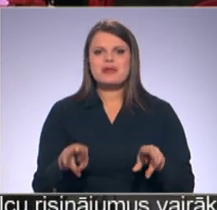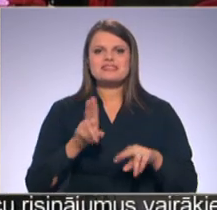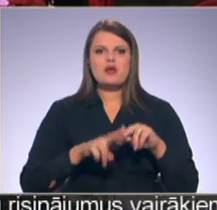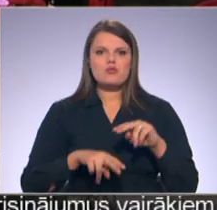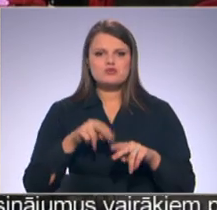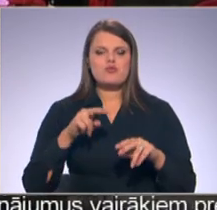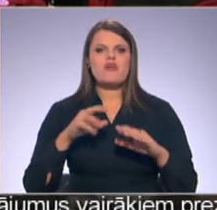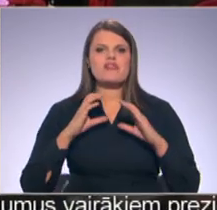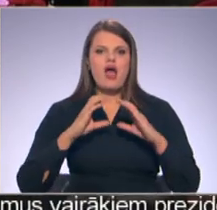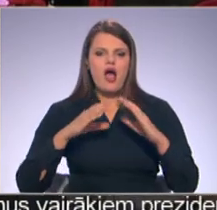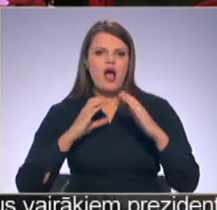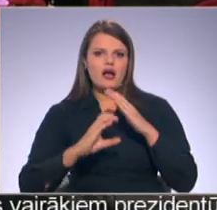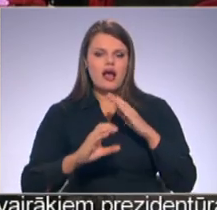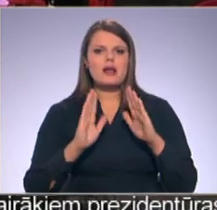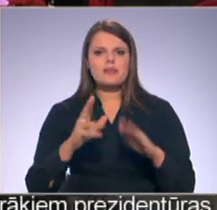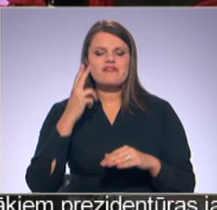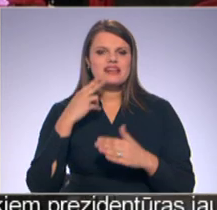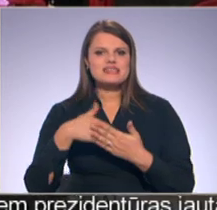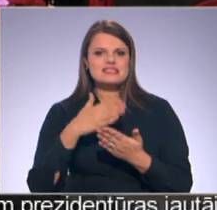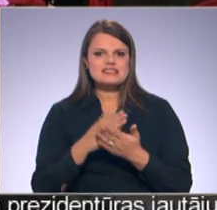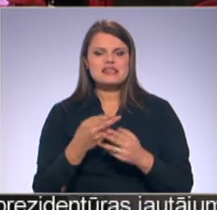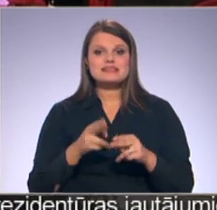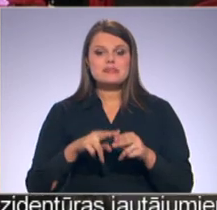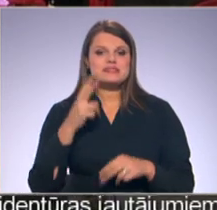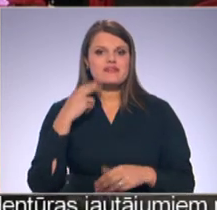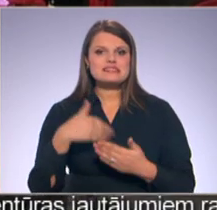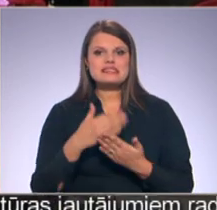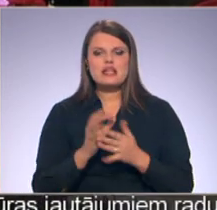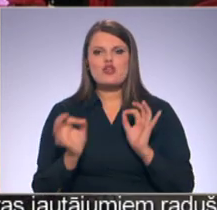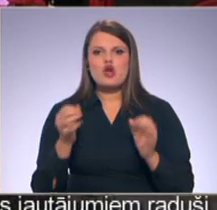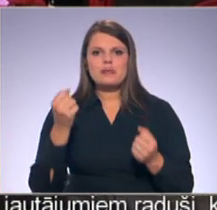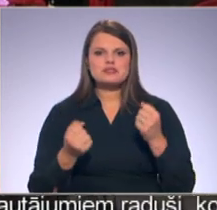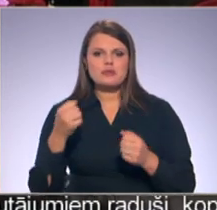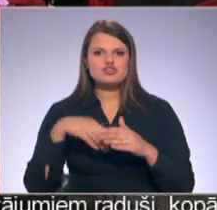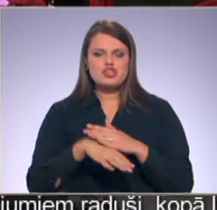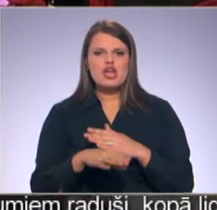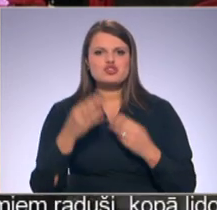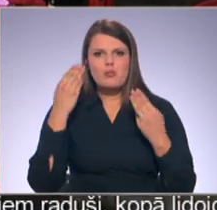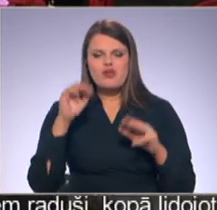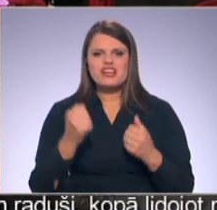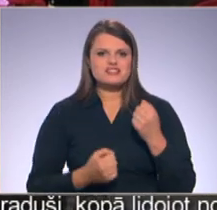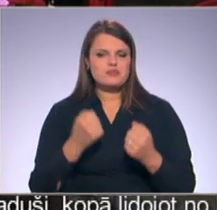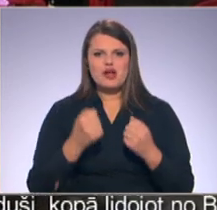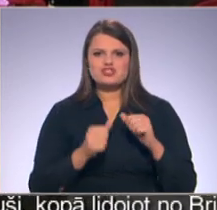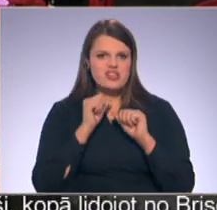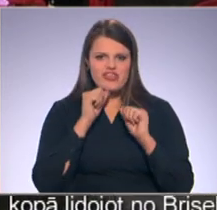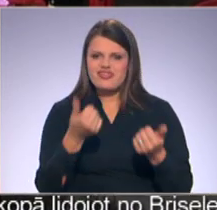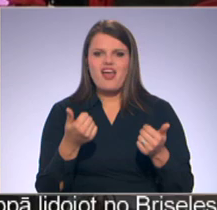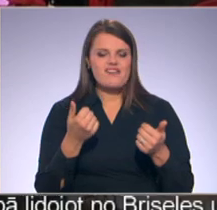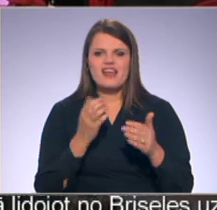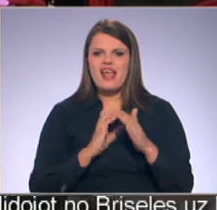uzbūvēta angārā šobrīd atradās pie vecās daļas, jo vecajā daļā normālas mašīnas iekšā, modernas mašīnas, to arī teikt, iekšā